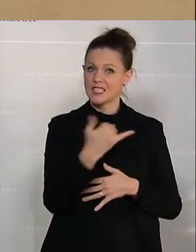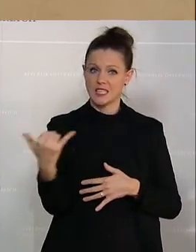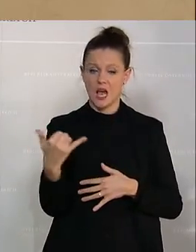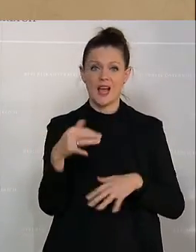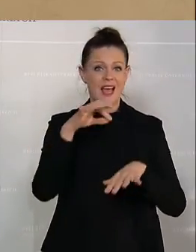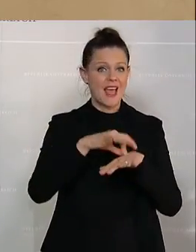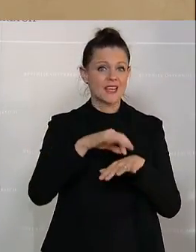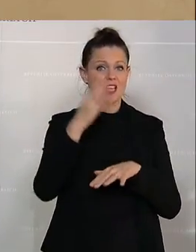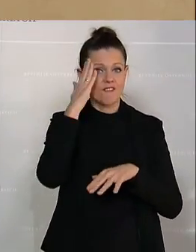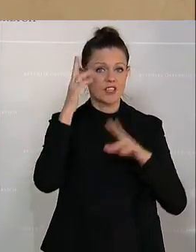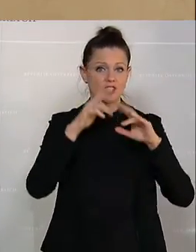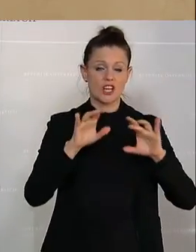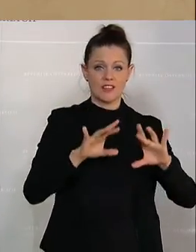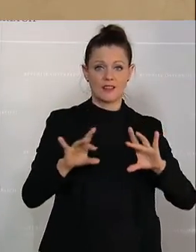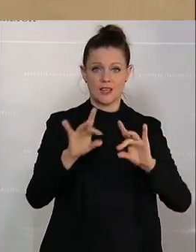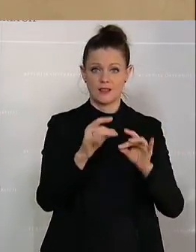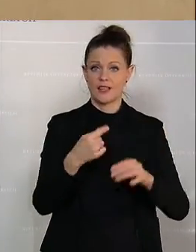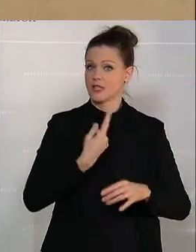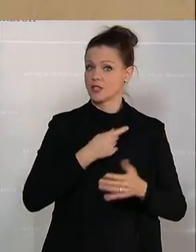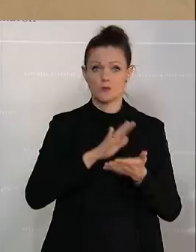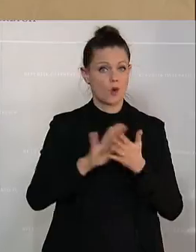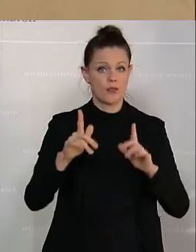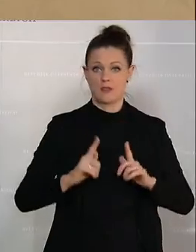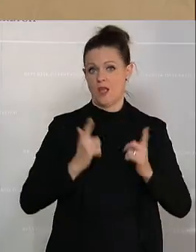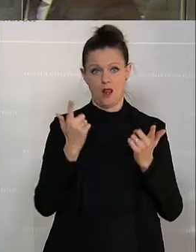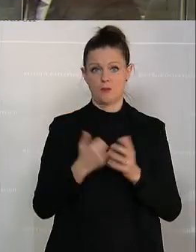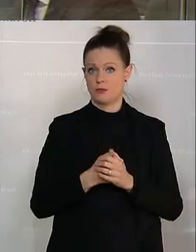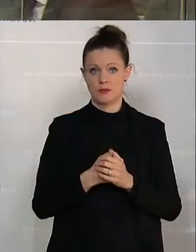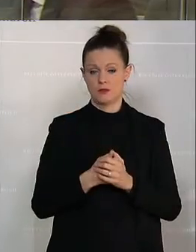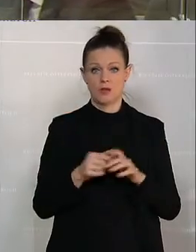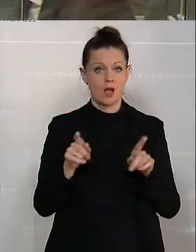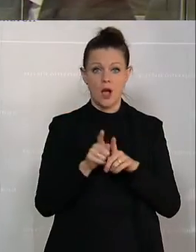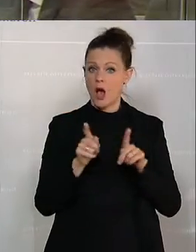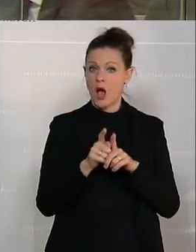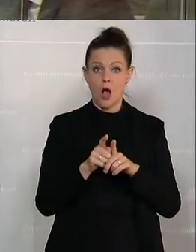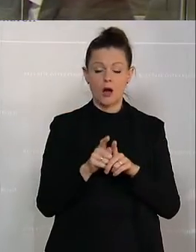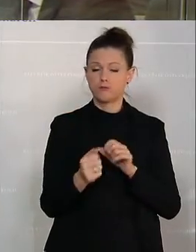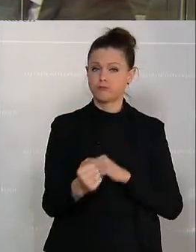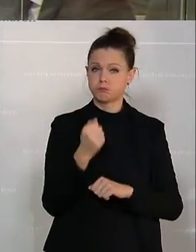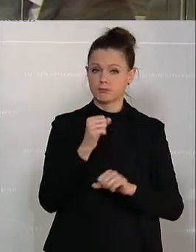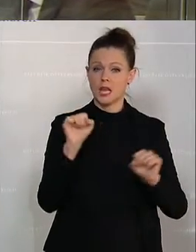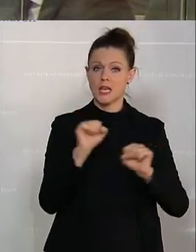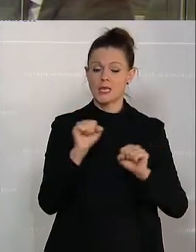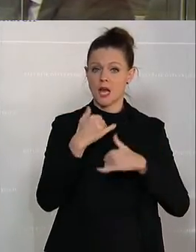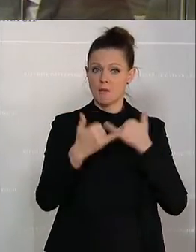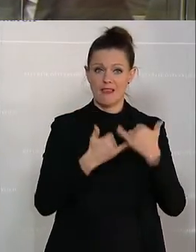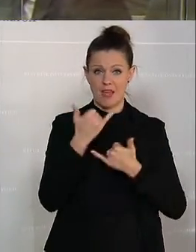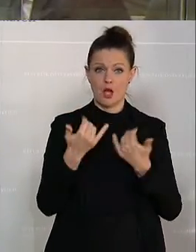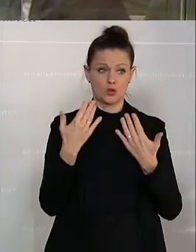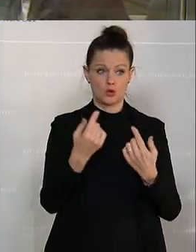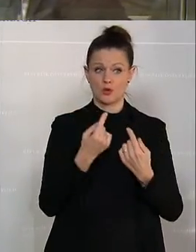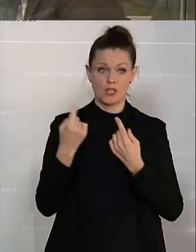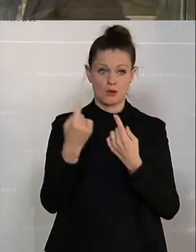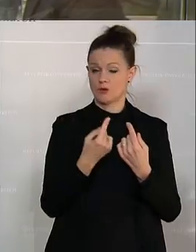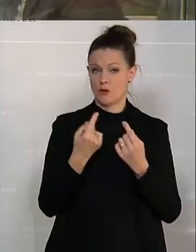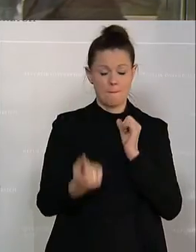-wissenschaftlicher Tätigkeit nie erleben müssen. Auch nicht in den stärksten Grippejahren. Die Situation ist